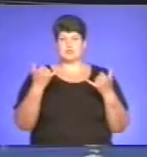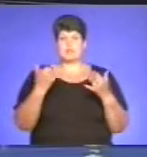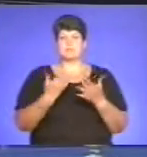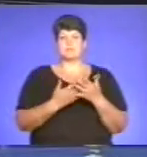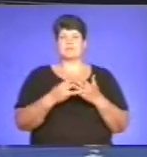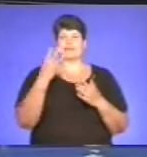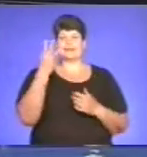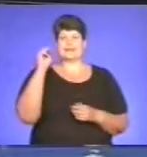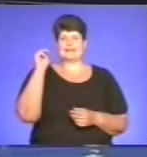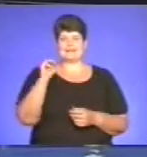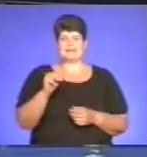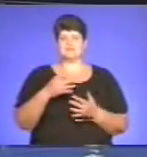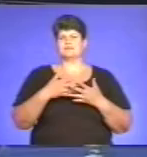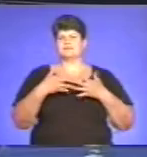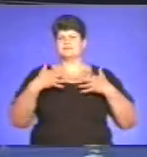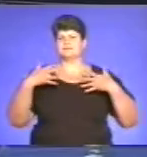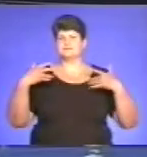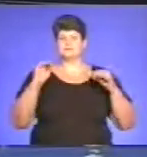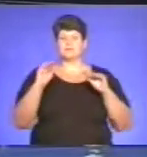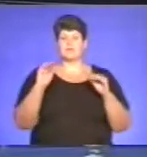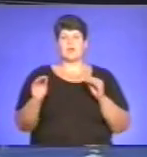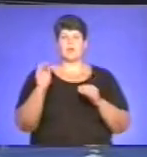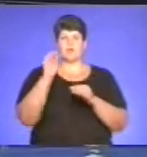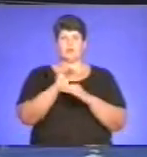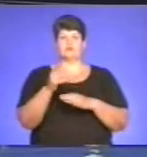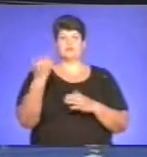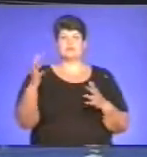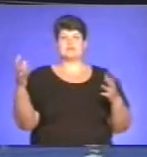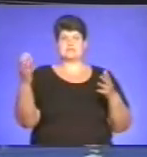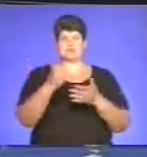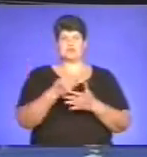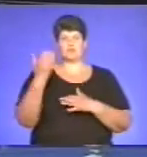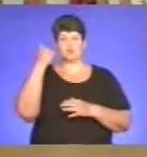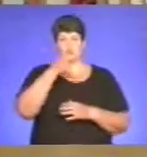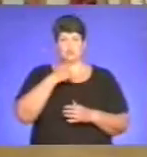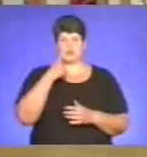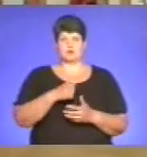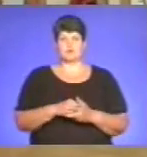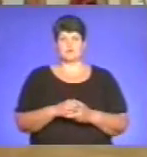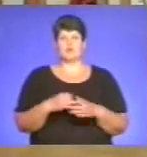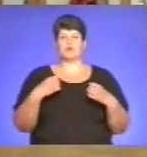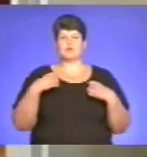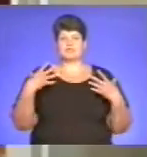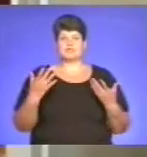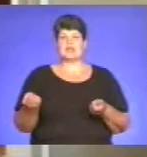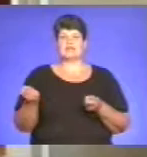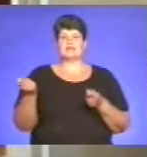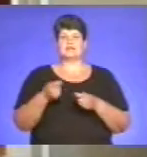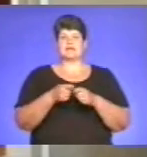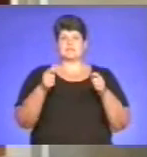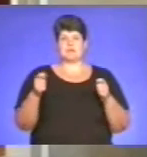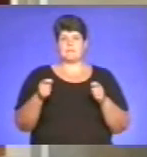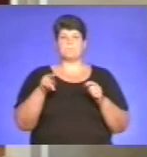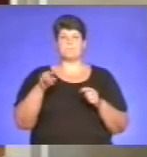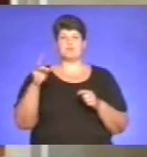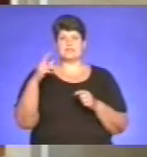тисячі розмайдітих раритетів поповнили його зібрання торік. Урочистое відкриття Подільського музею